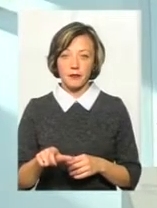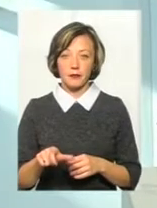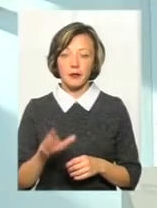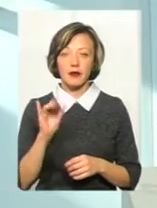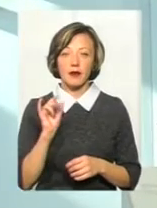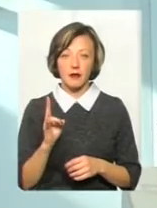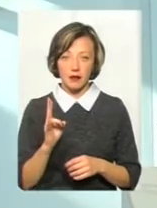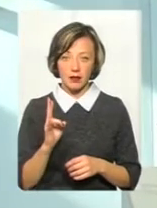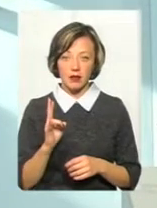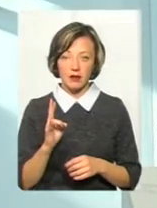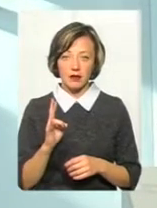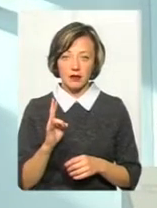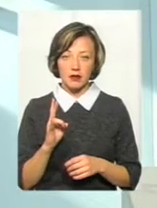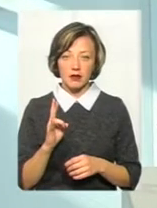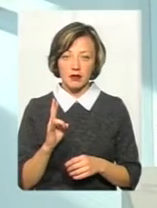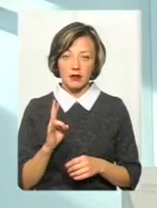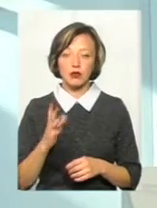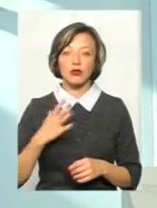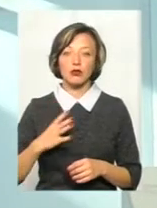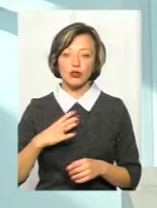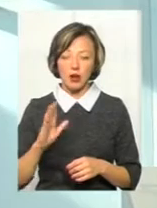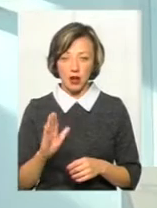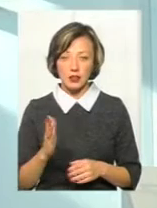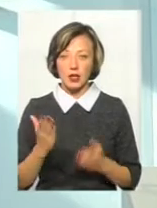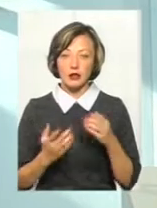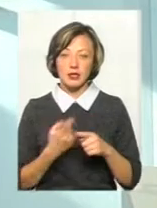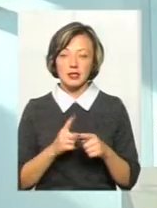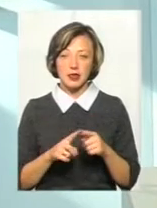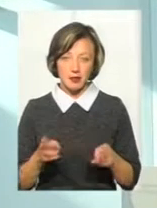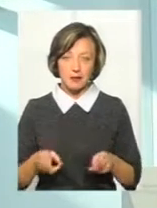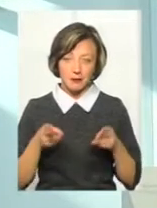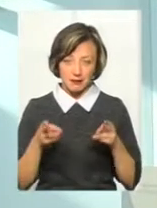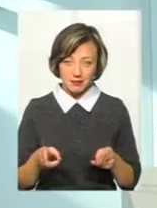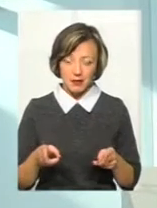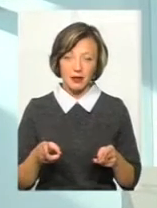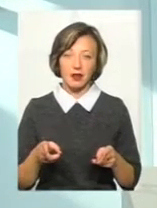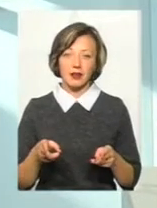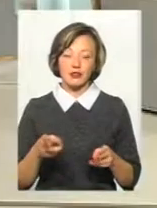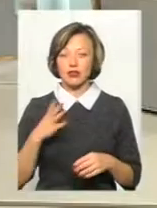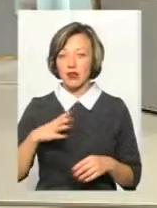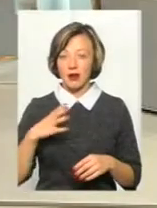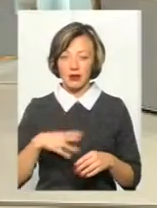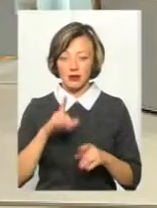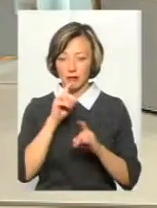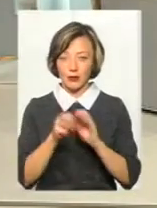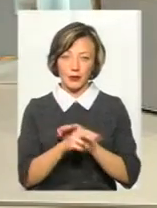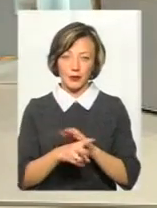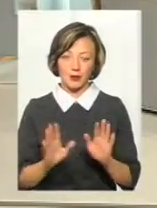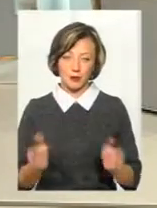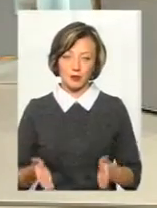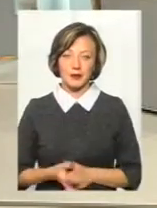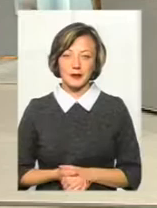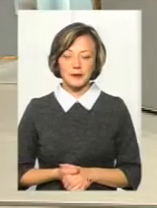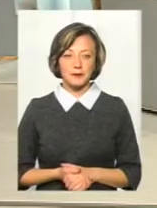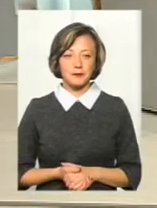він дочекається, якщо це злочинець, він зразу покине і втічає з того